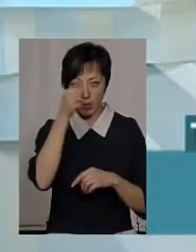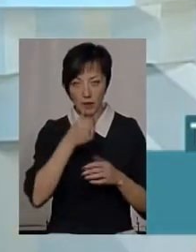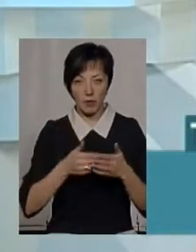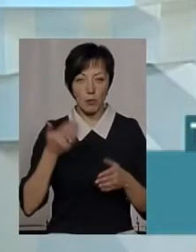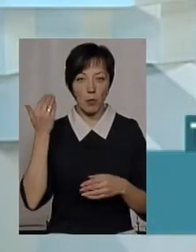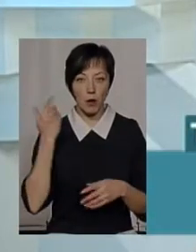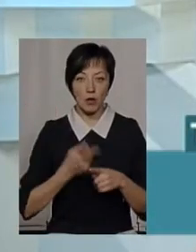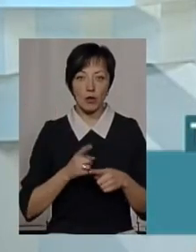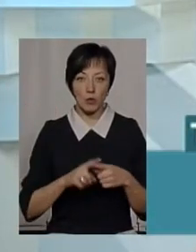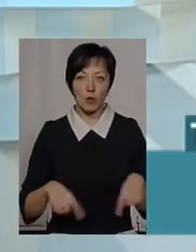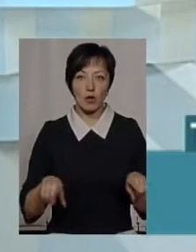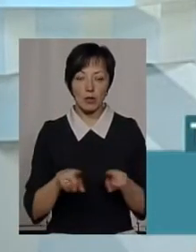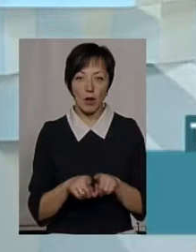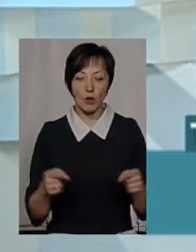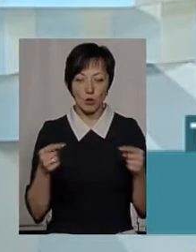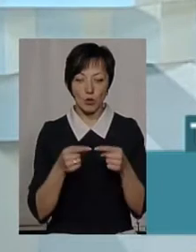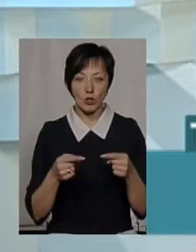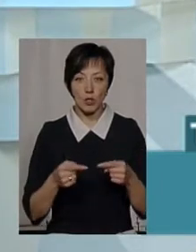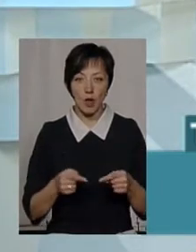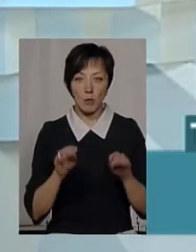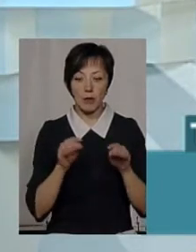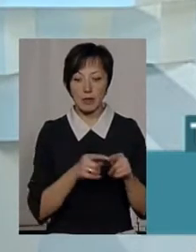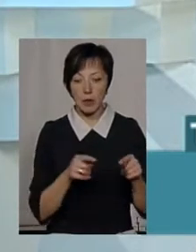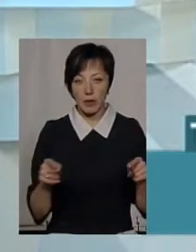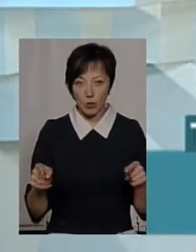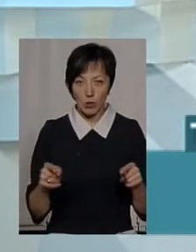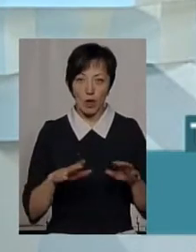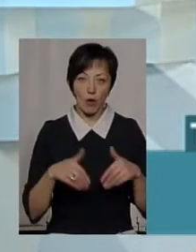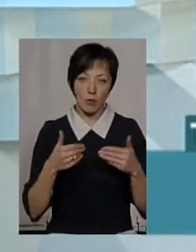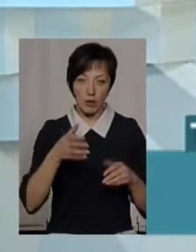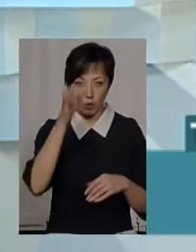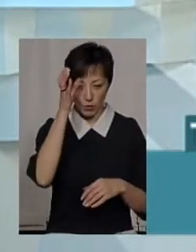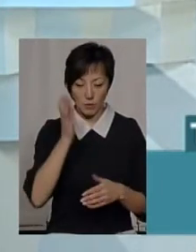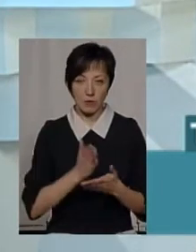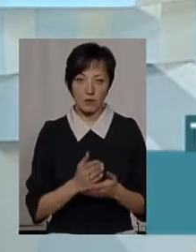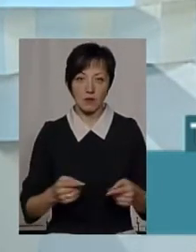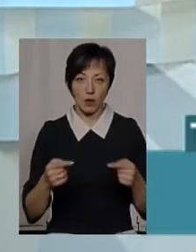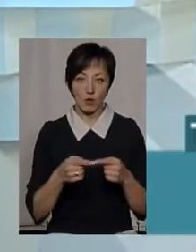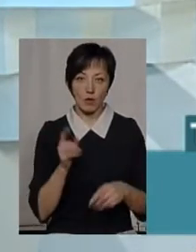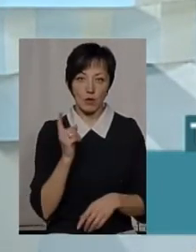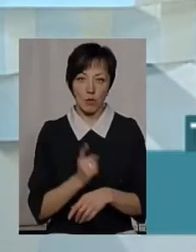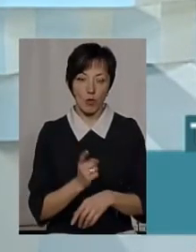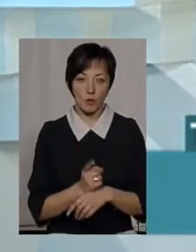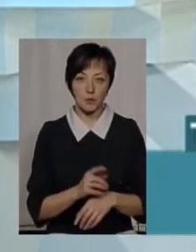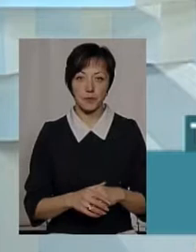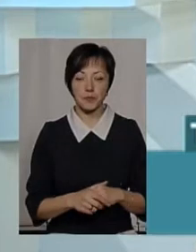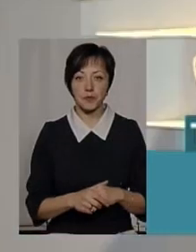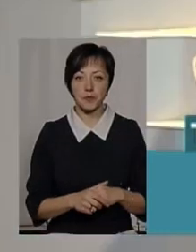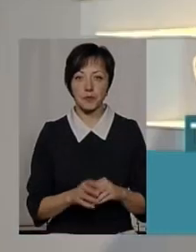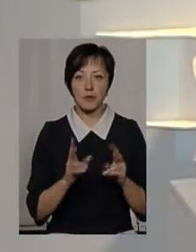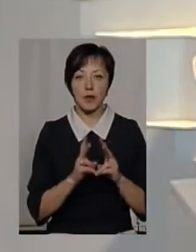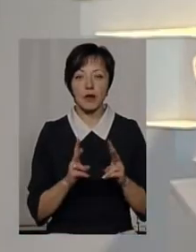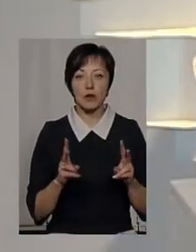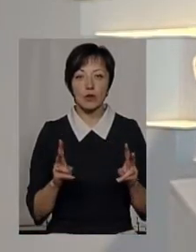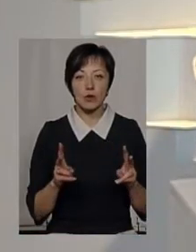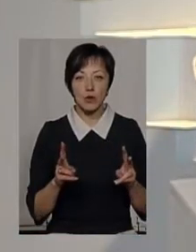попереднього. І тому ми так уточняємо дані періоди і, відповідно, рекомендація науковців встановлюємо вже дану заборону. А скажіть, хто